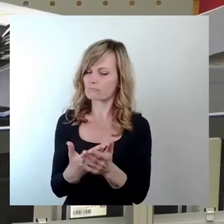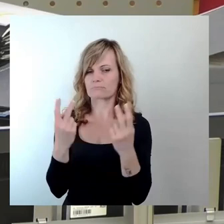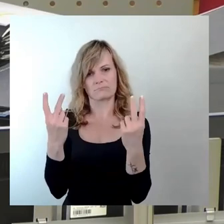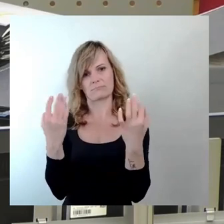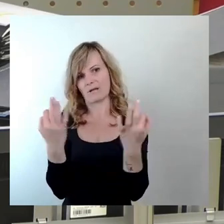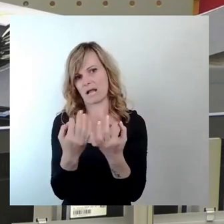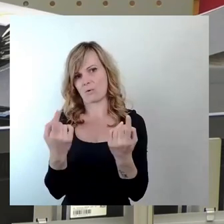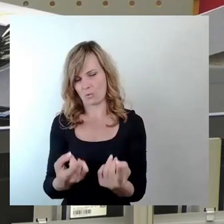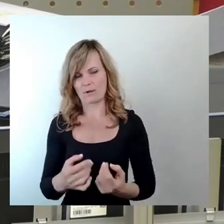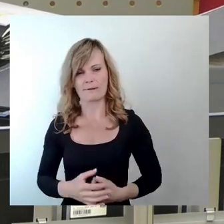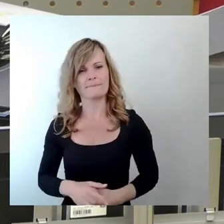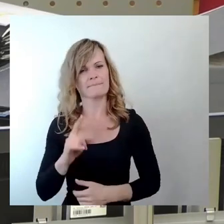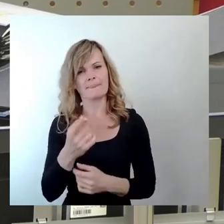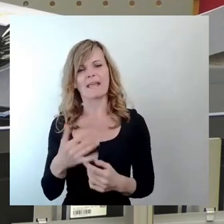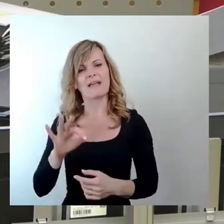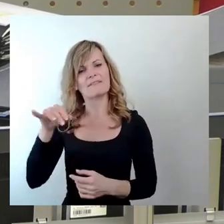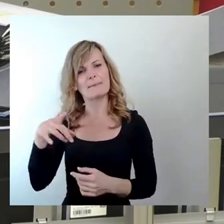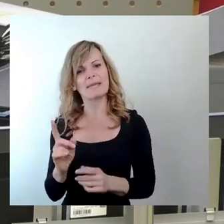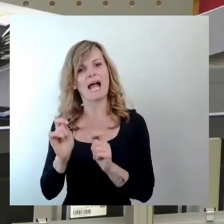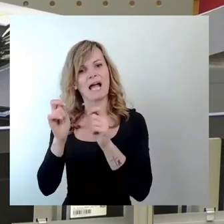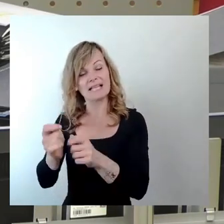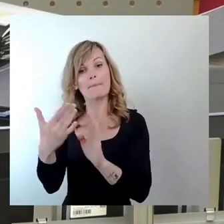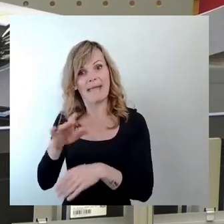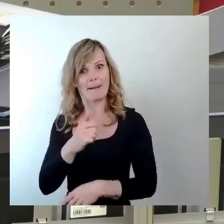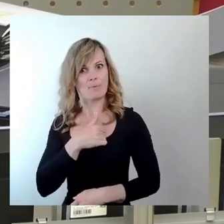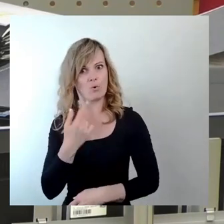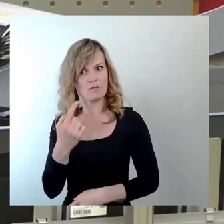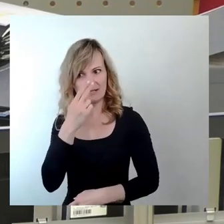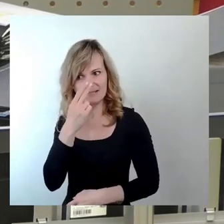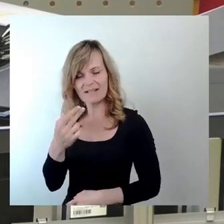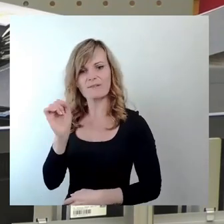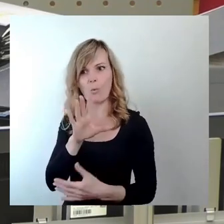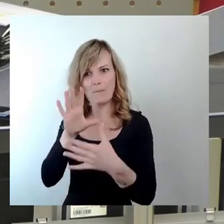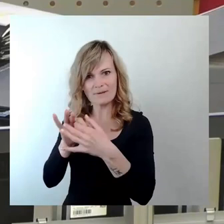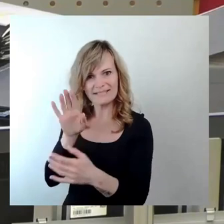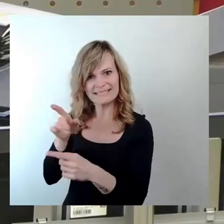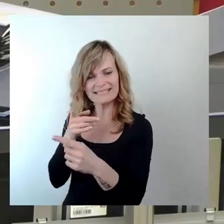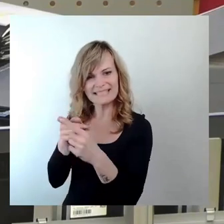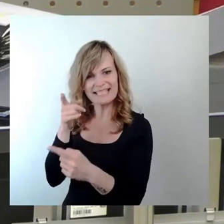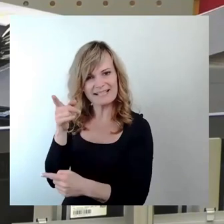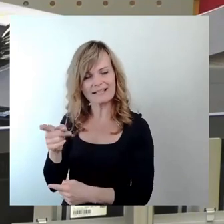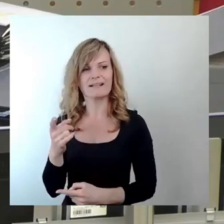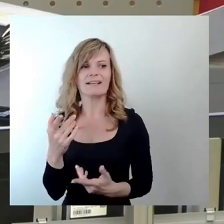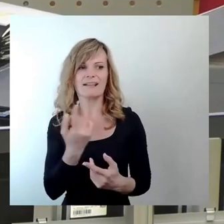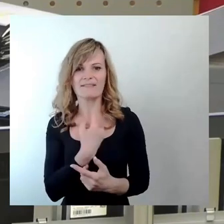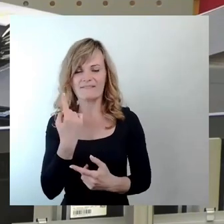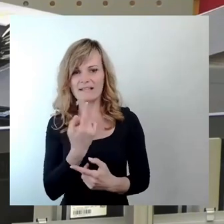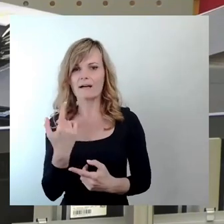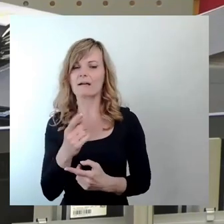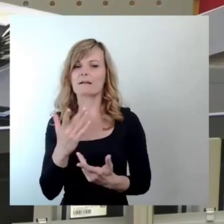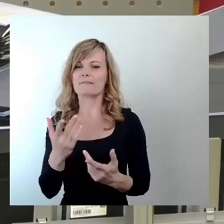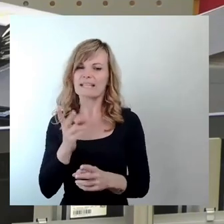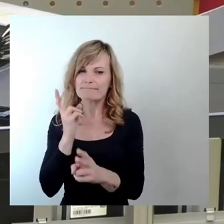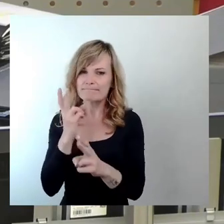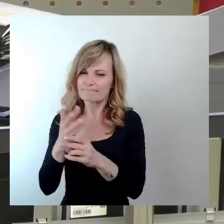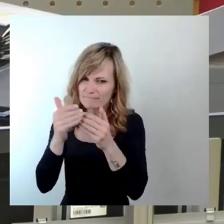sogar den SPD-Antrag ein Stück mutiger, weil der SPD-Antrag geht dahingehend, dass wir das Ganze irgendwie versuchen zu verstetigen. Und von der